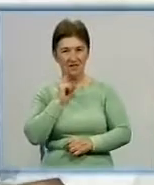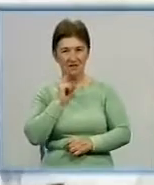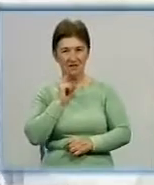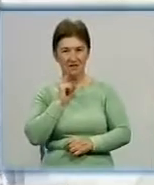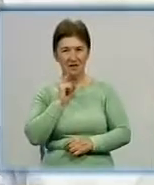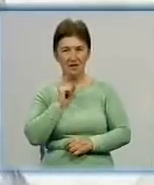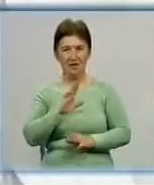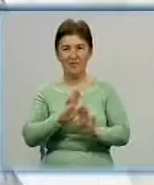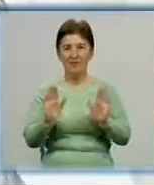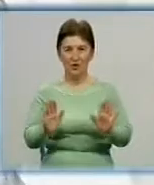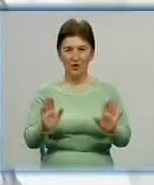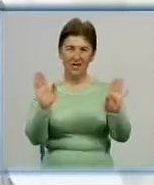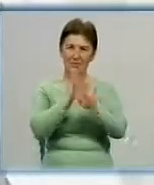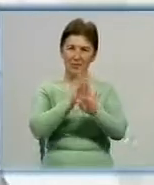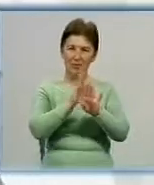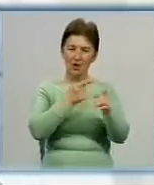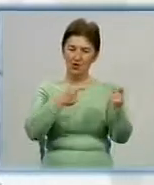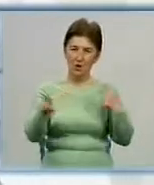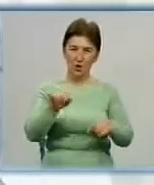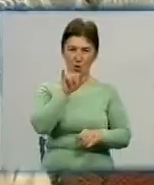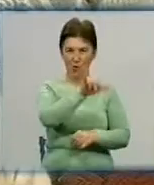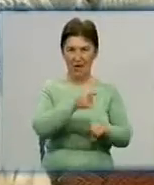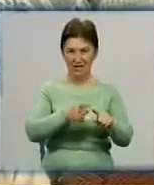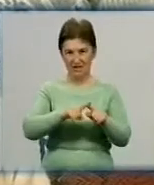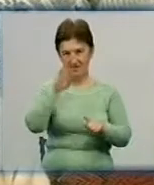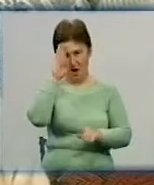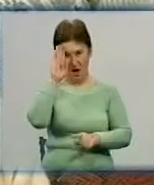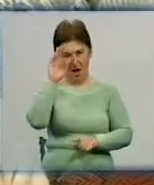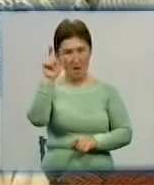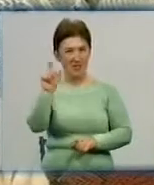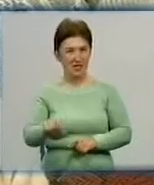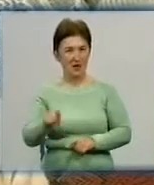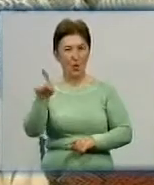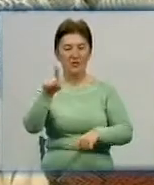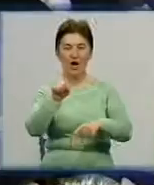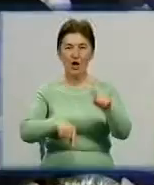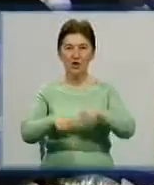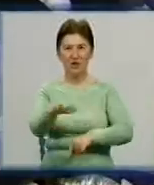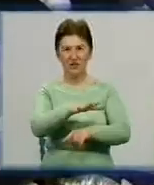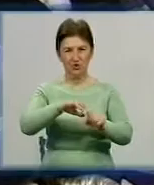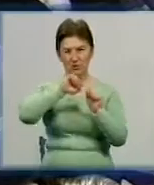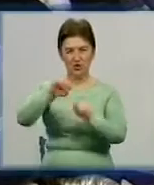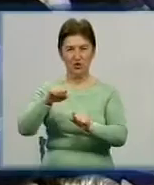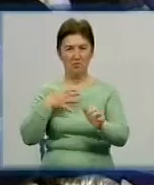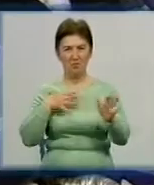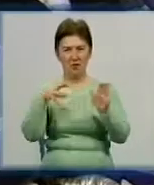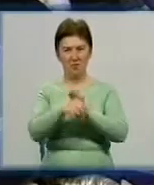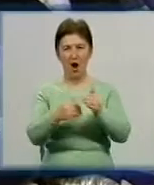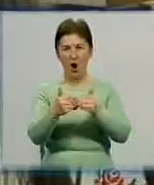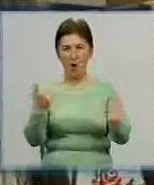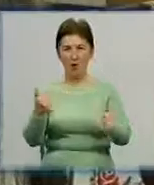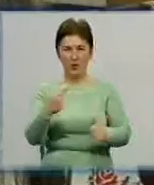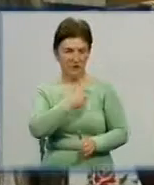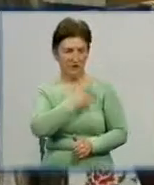судьба другая у этого паренька. Он родину защищая, погиб от пули стрелка.